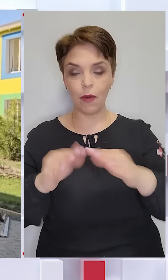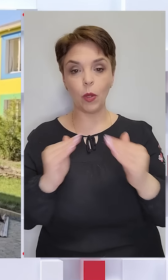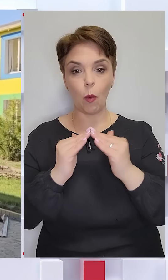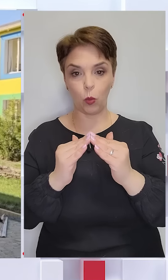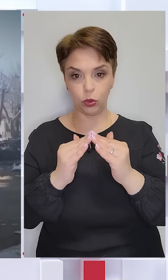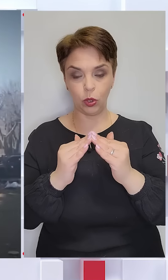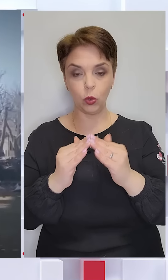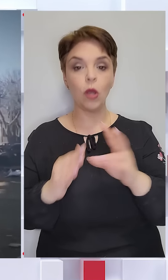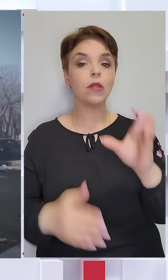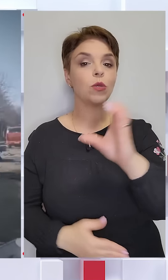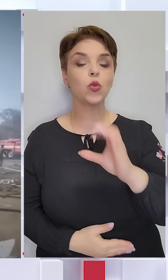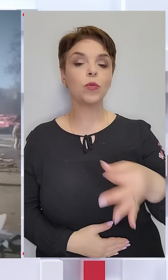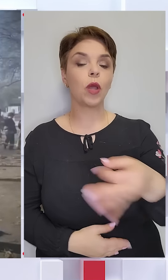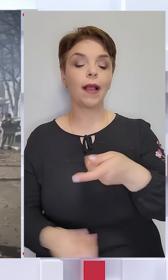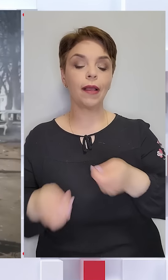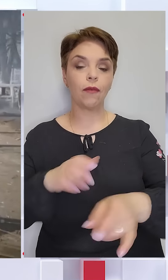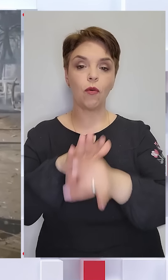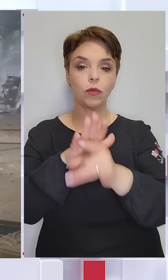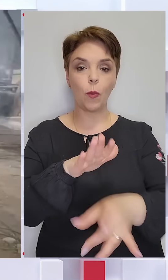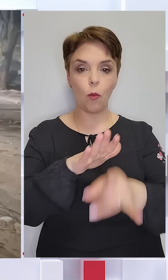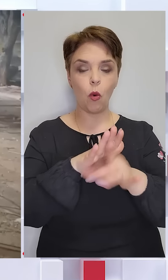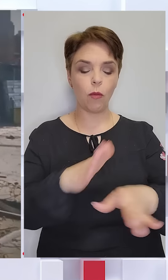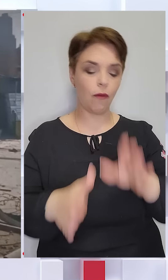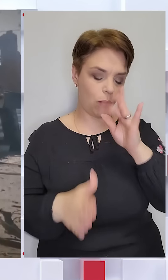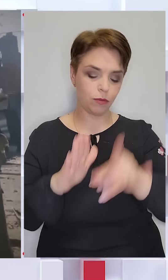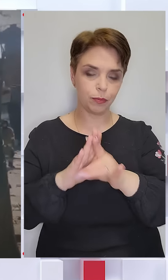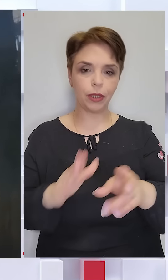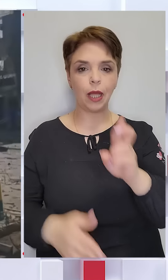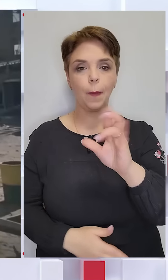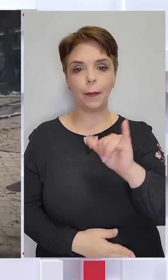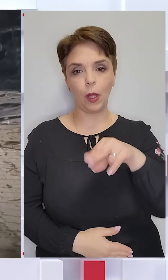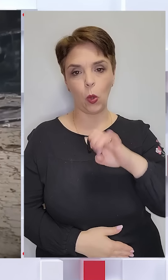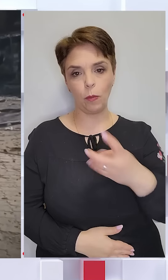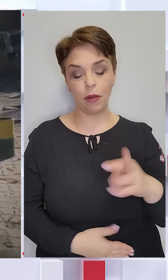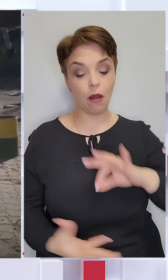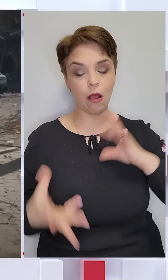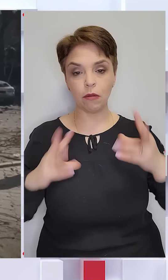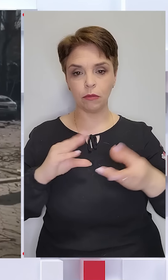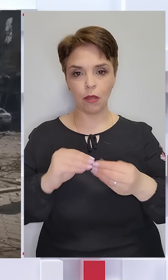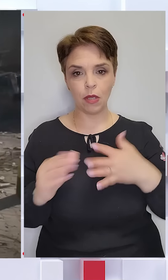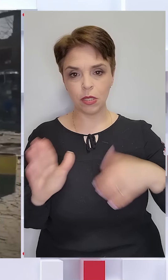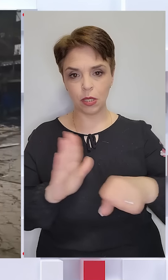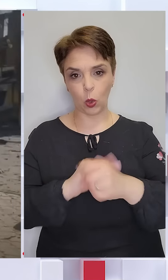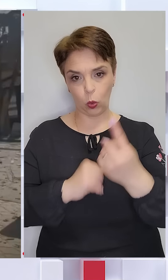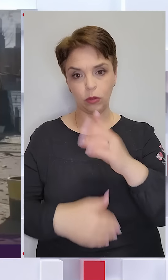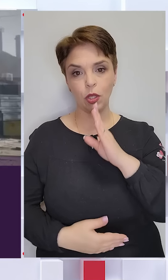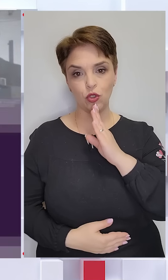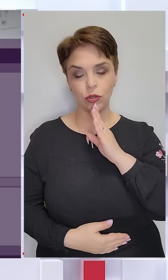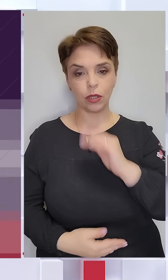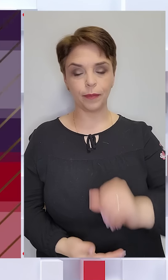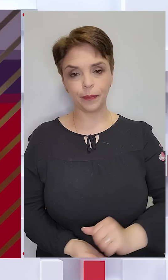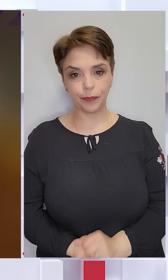будинку. На Сумщині керовані авіабомби ворог скинув на Білопілля, як наслідок загинула жінка.